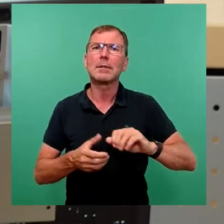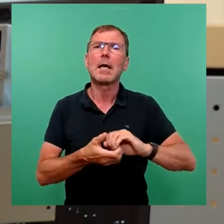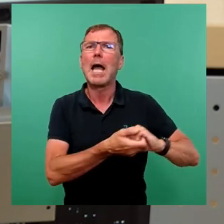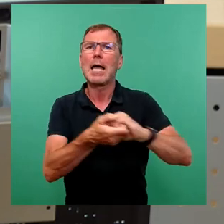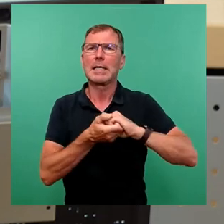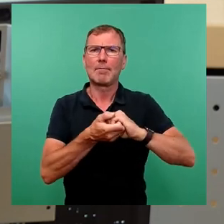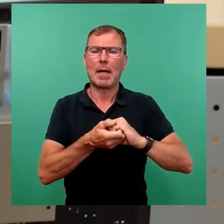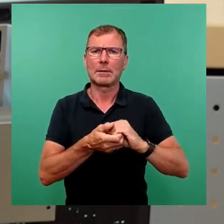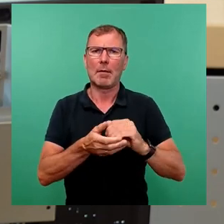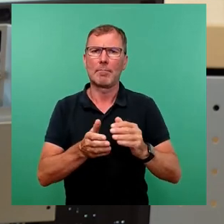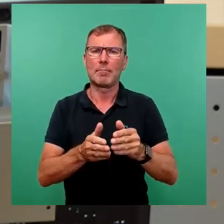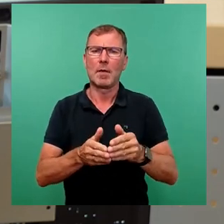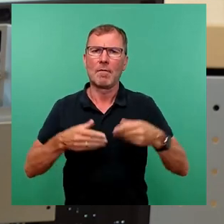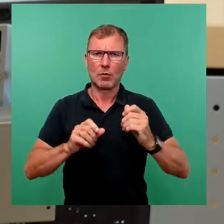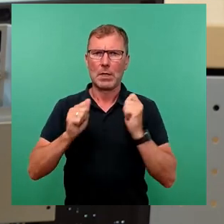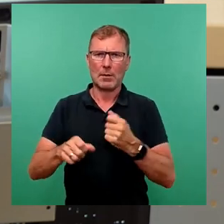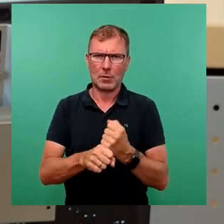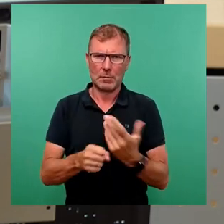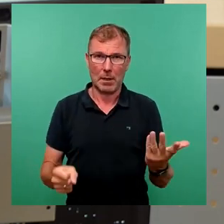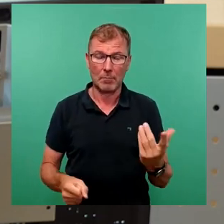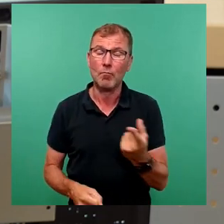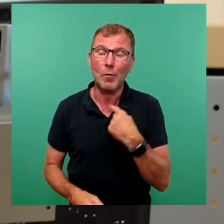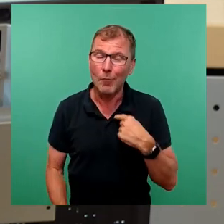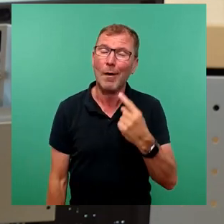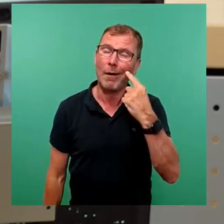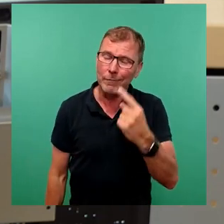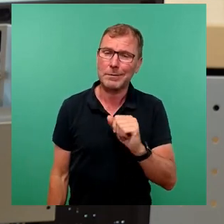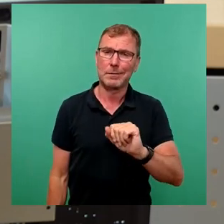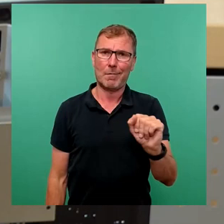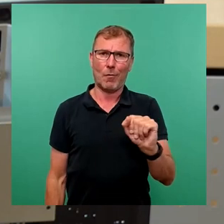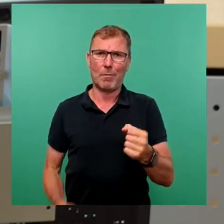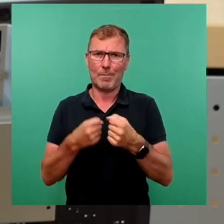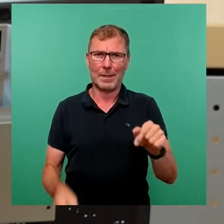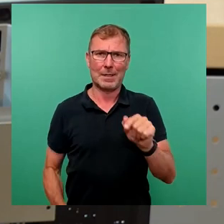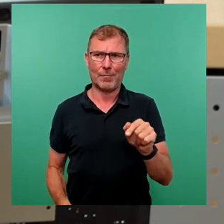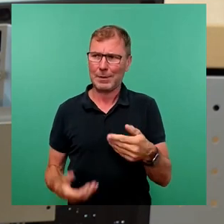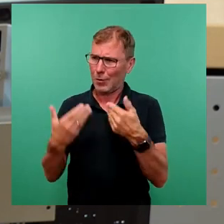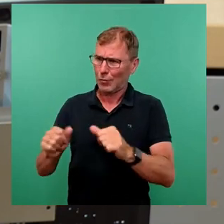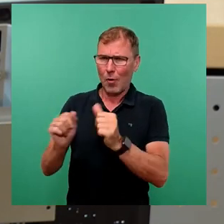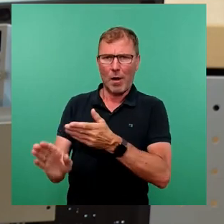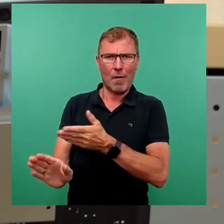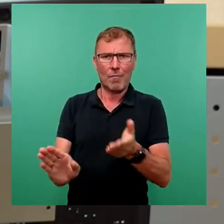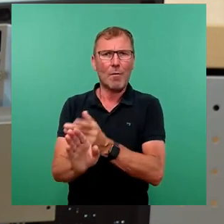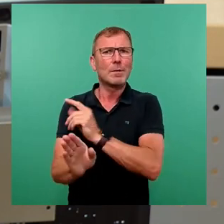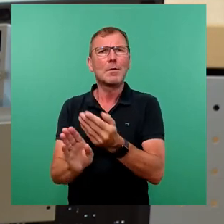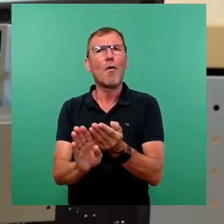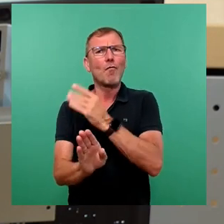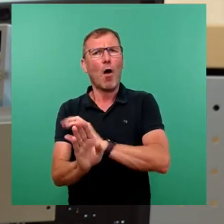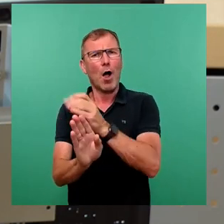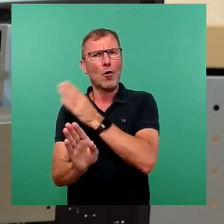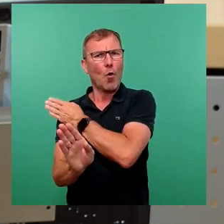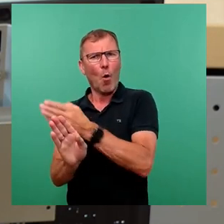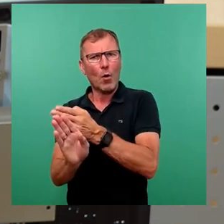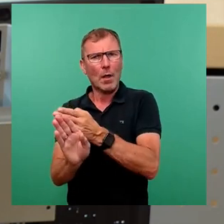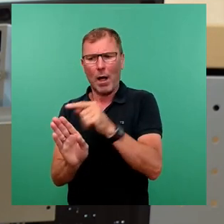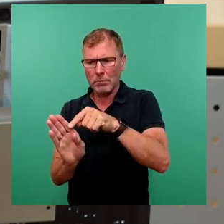zu machen. Wir wissen nämlich längst, warum diese Feste, zumindest in der Form, wie sie bis vor Corona stattgefunden haben, abgesagt